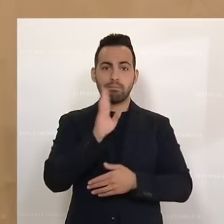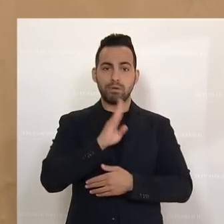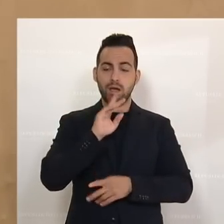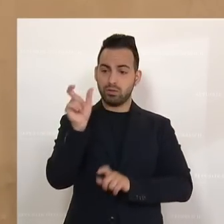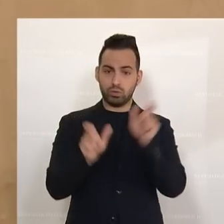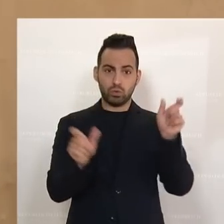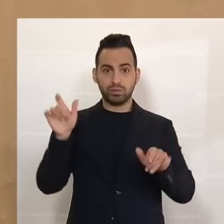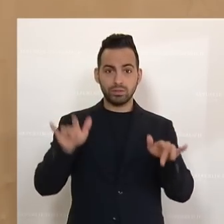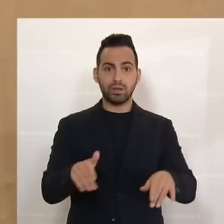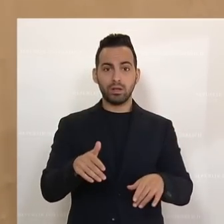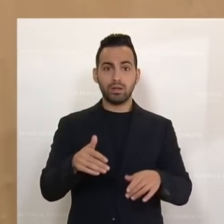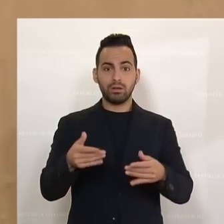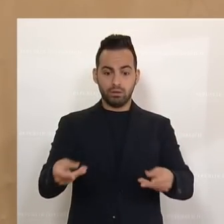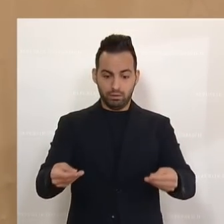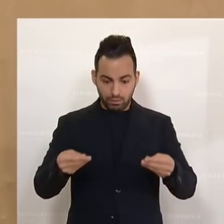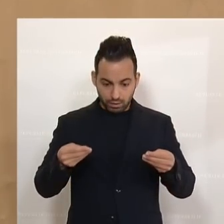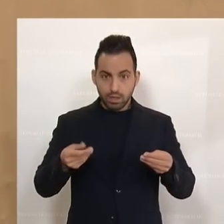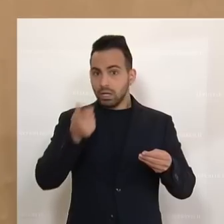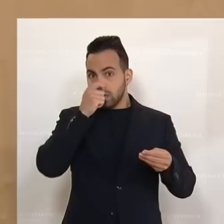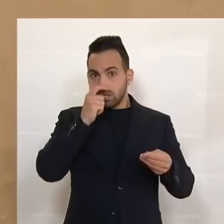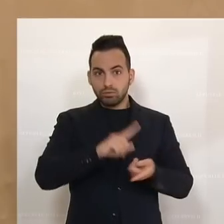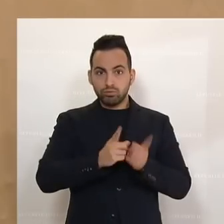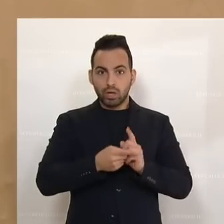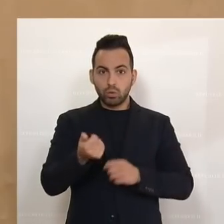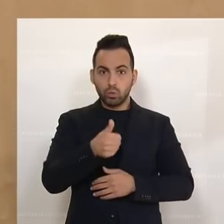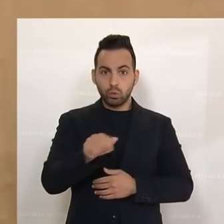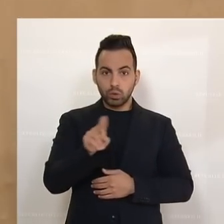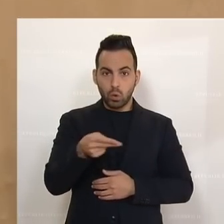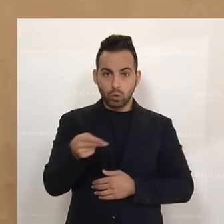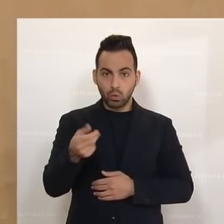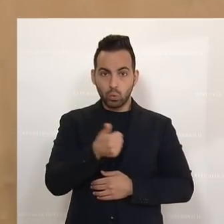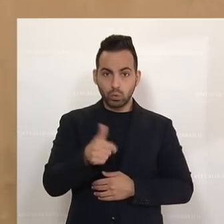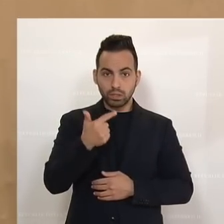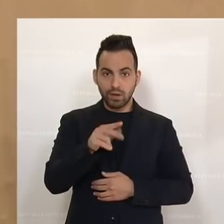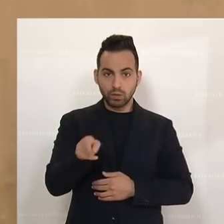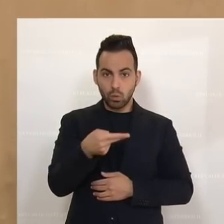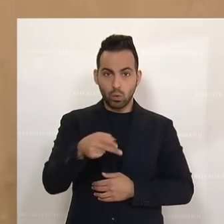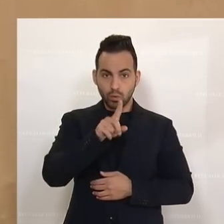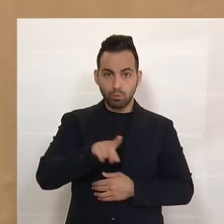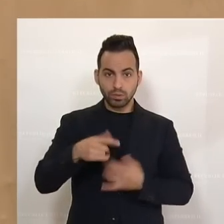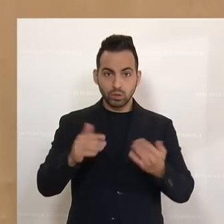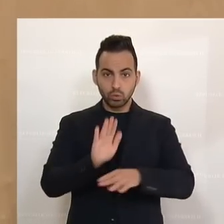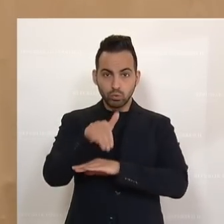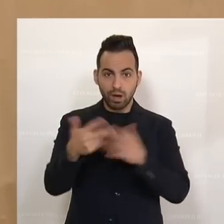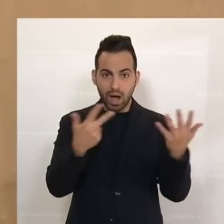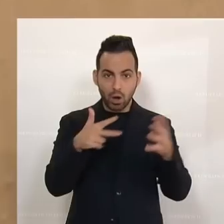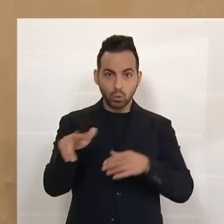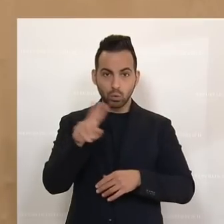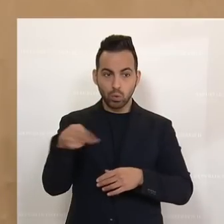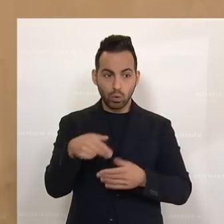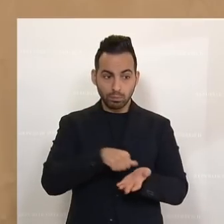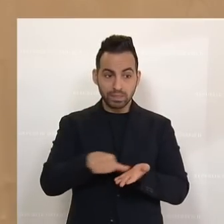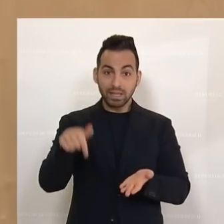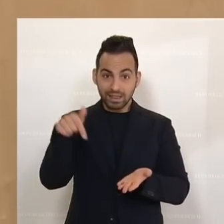derzeit eine Vorschreibung kriegen für das Gas statt 100 Euro, statt 120 Euro monatlich, über 800 Euro.